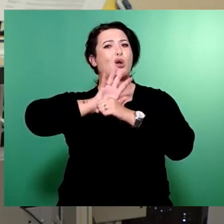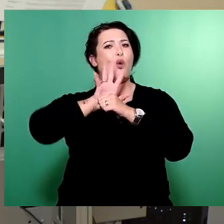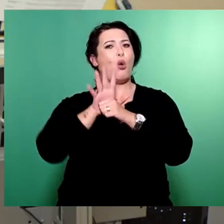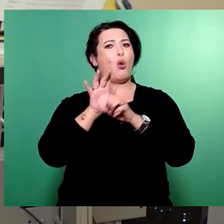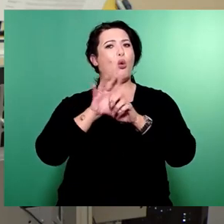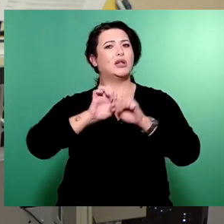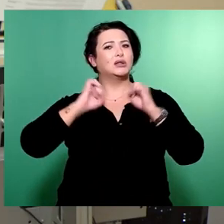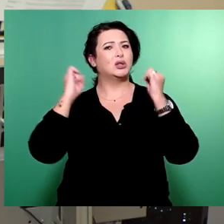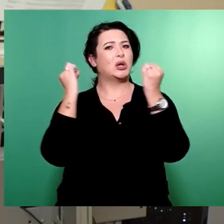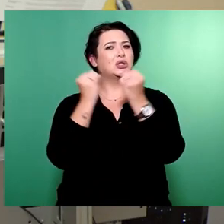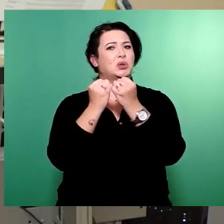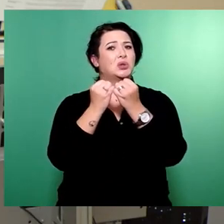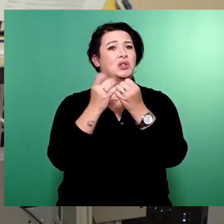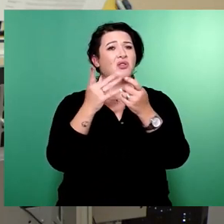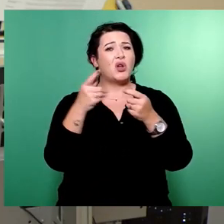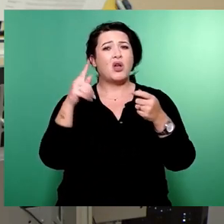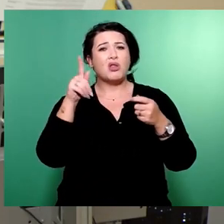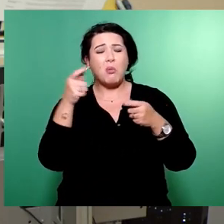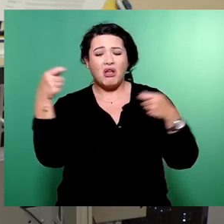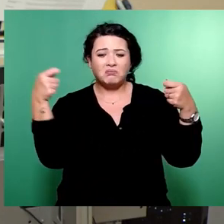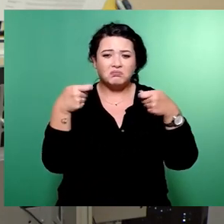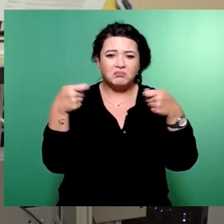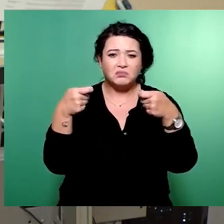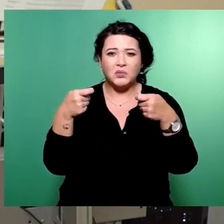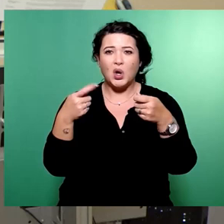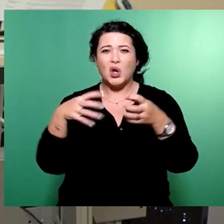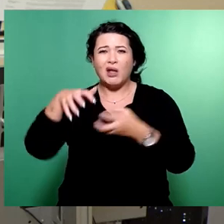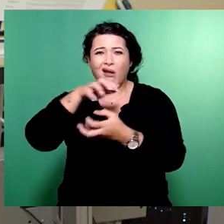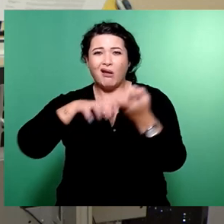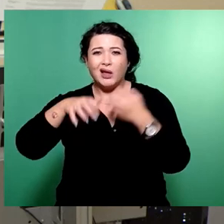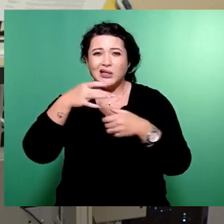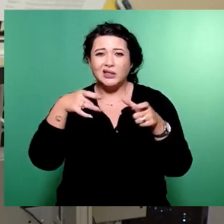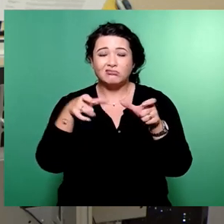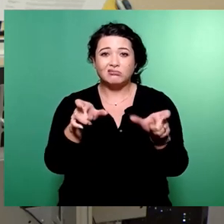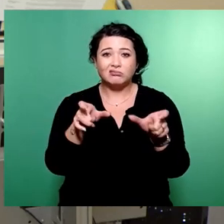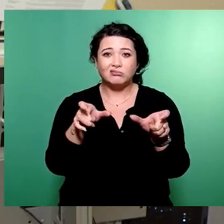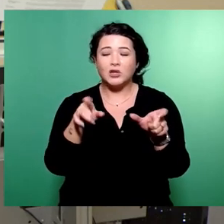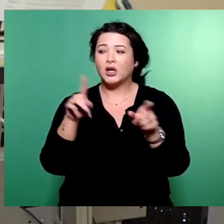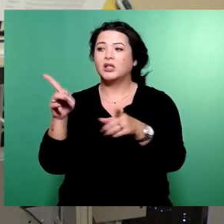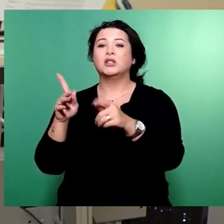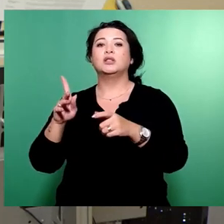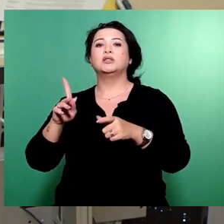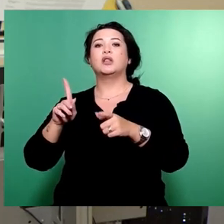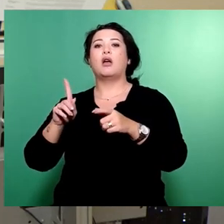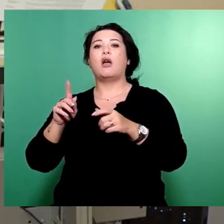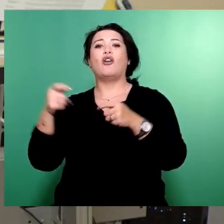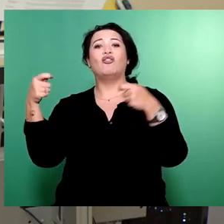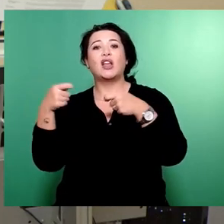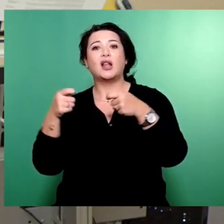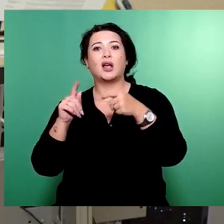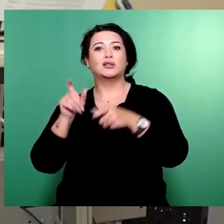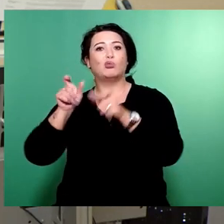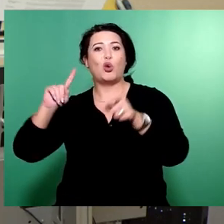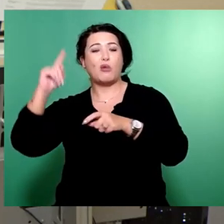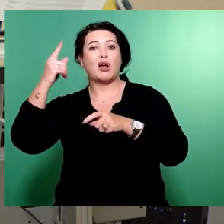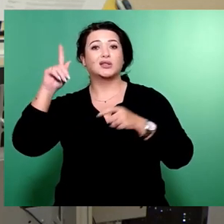investieren und der Krise entgegenzuwirken, verhängten der Finanzbürgermeister und der Oberbürgermeister eine